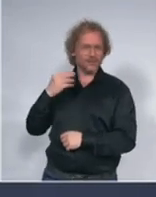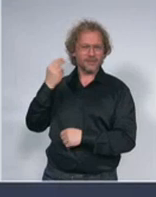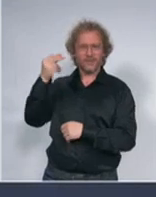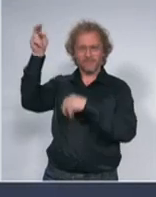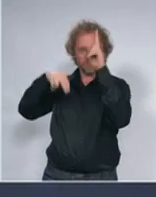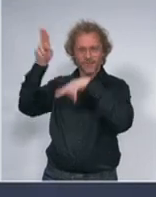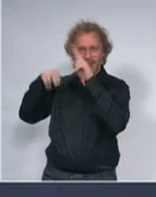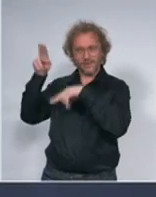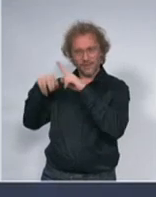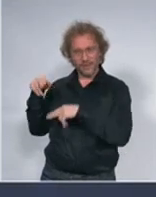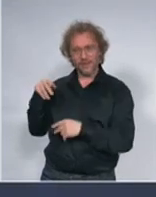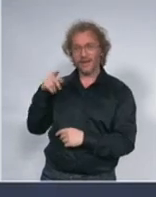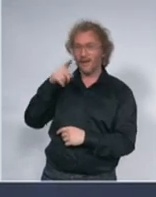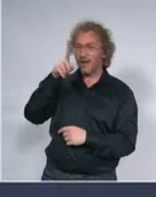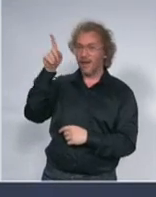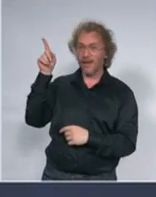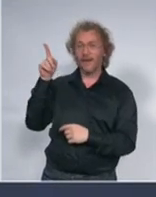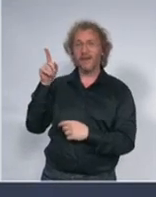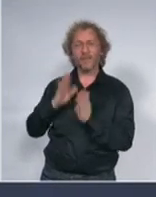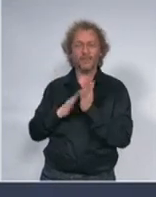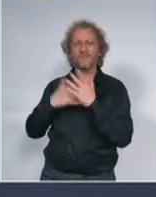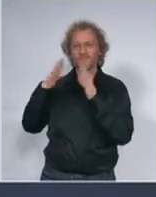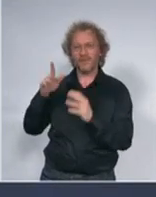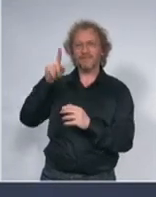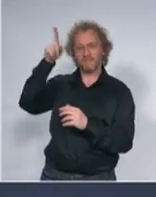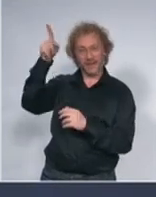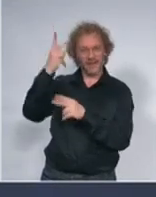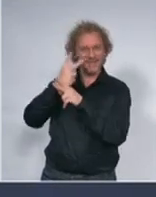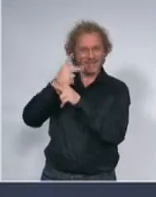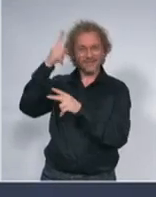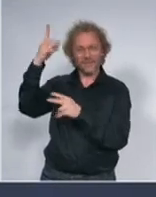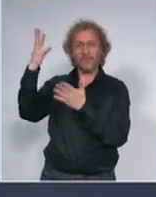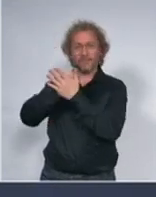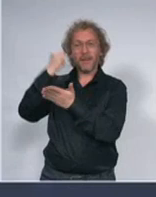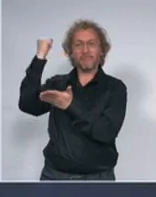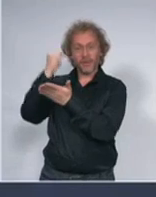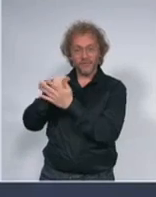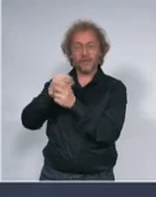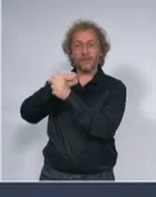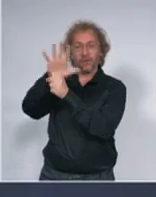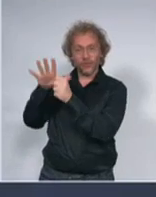je potvrđeno u zemljama u kojima borave da su zaraženi koronavirusom,